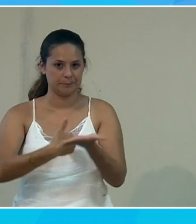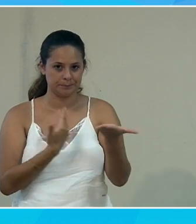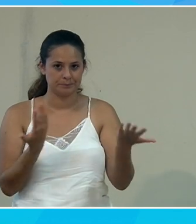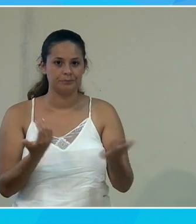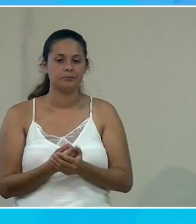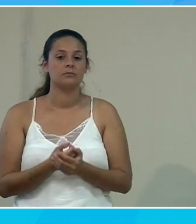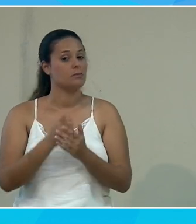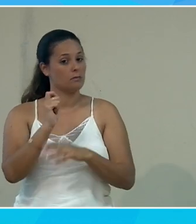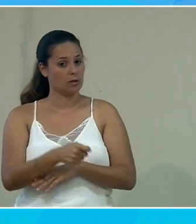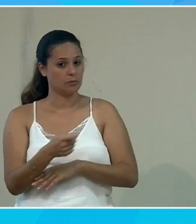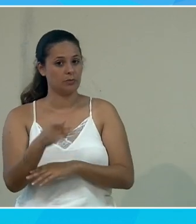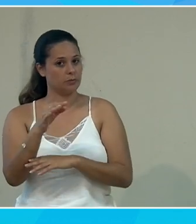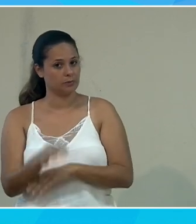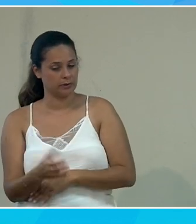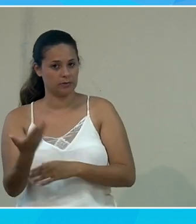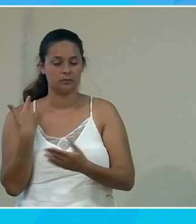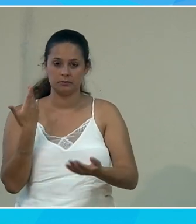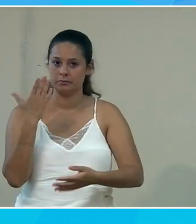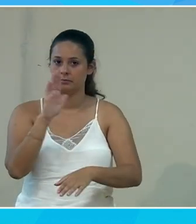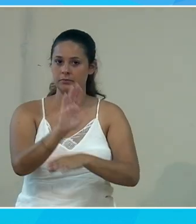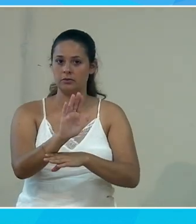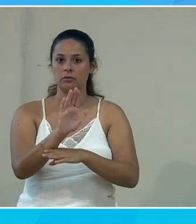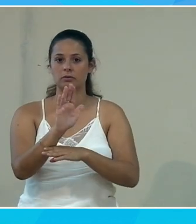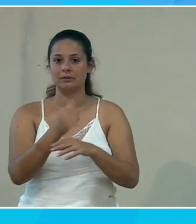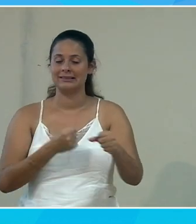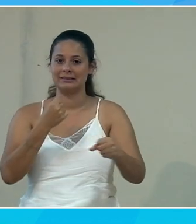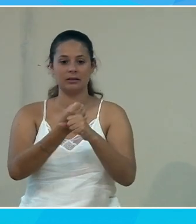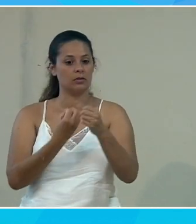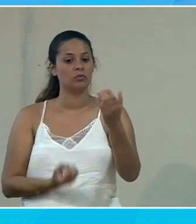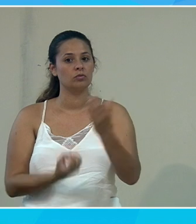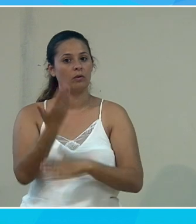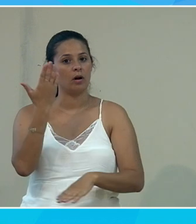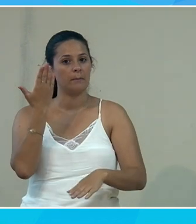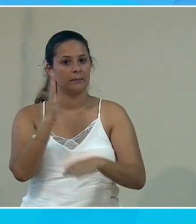alors effectivement je vais vous présenter je vais aller créer en fait une nouvelle présentation